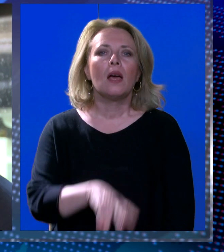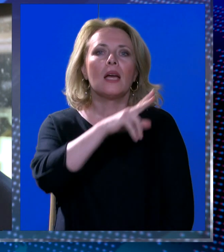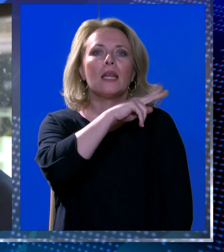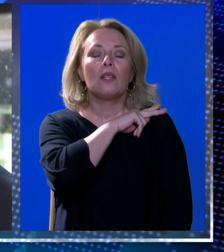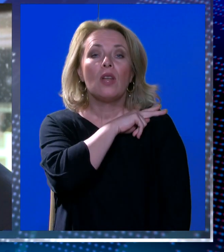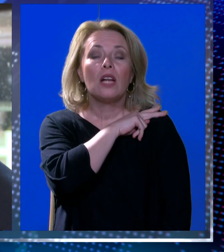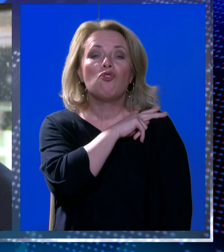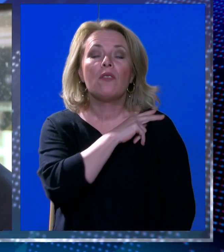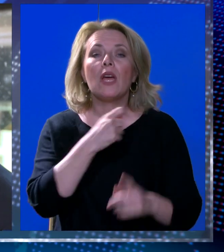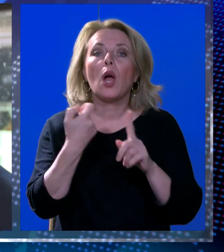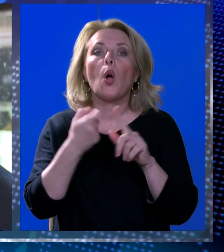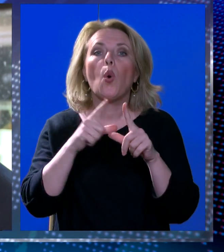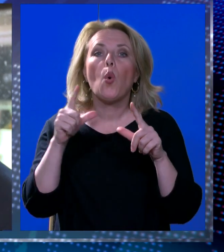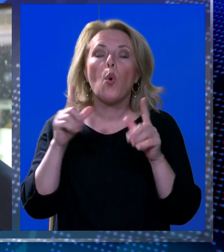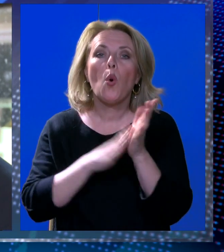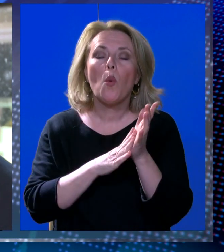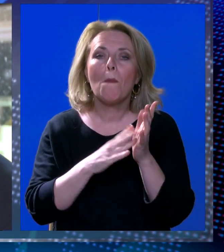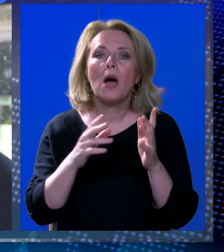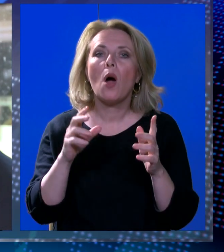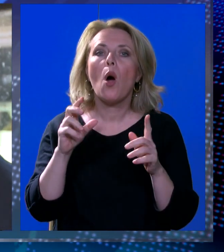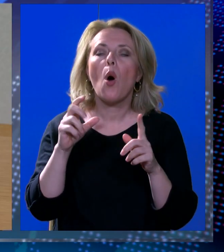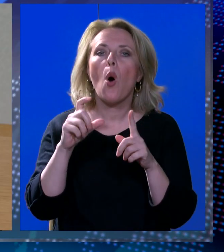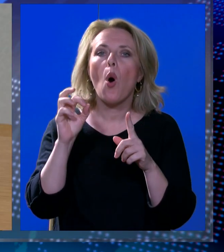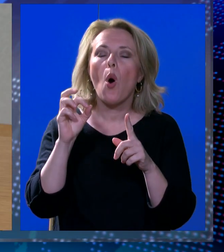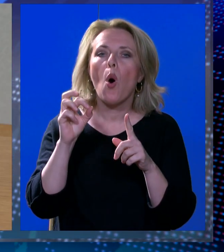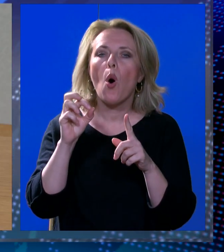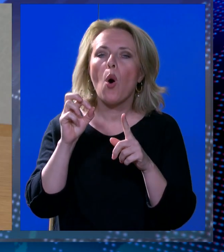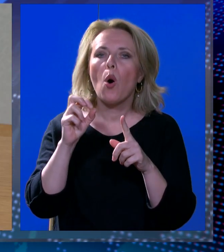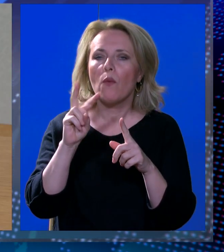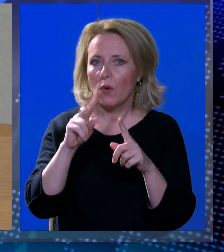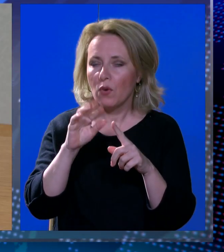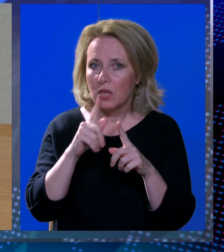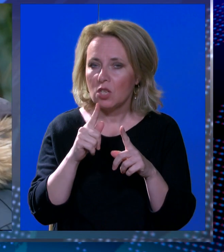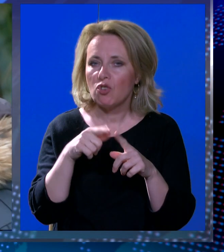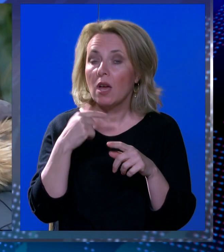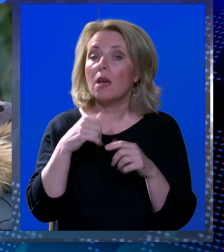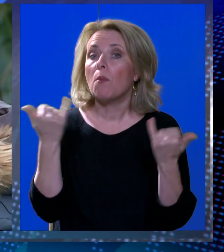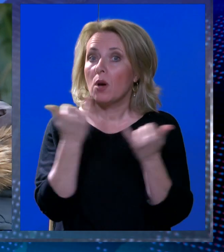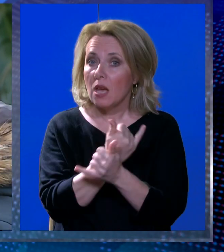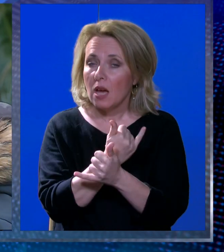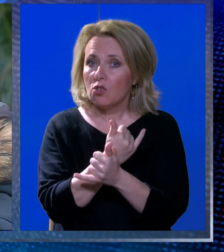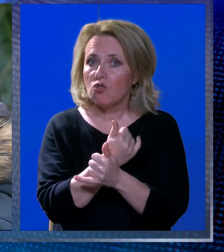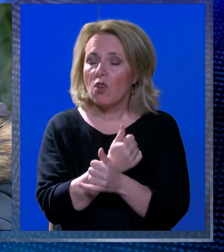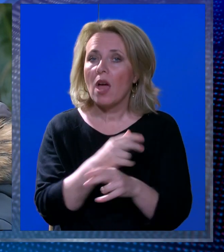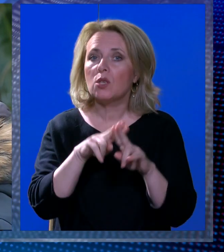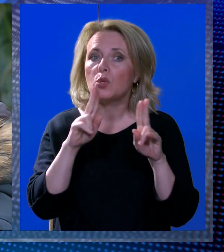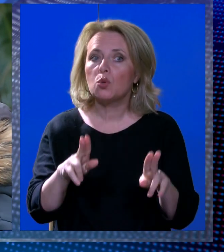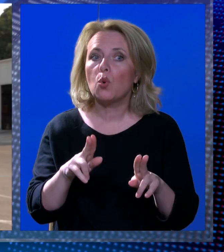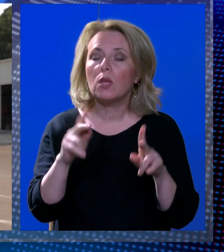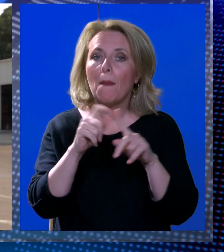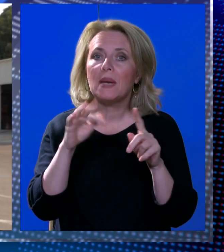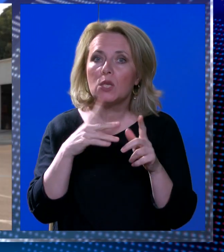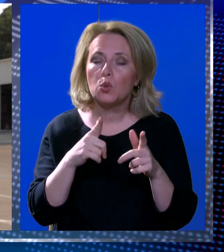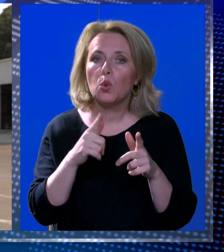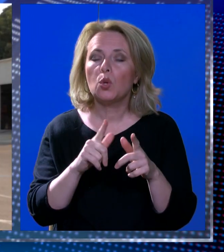Gradonačenik omjenčani kum Ante Vojvodić bio je u krivu. Vrhovni sud presudio u korist Daniela Miletića kojemu je još 2018.